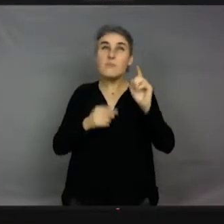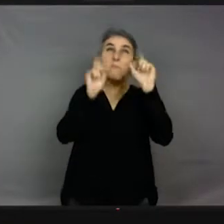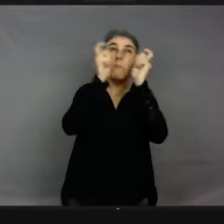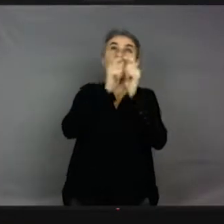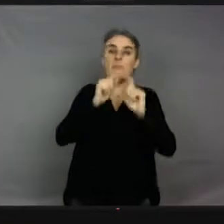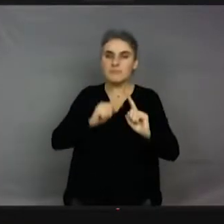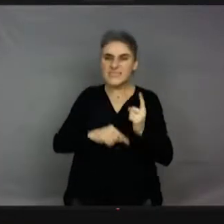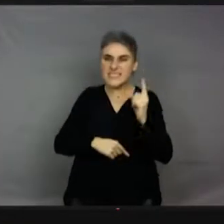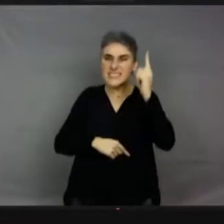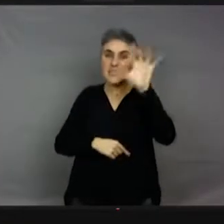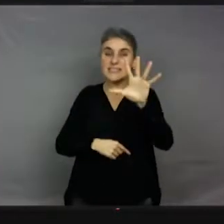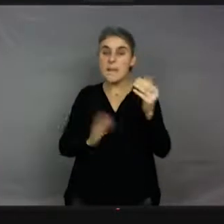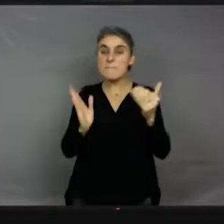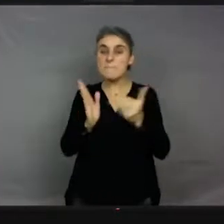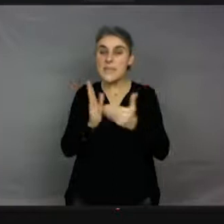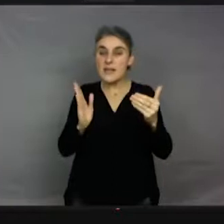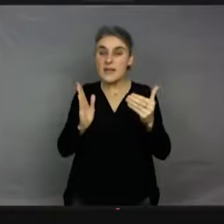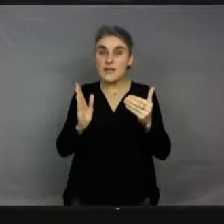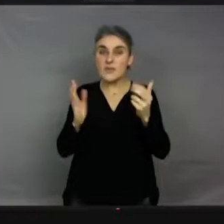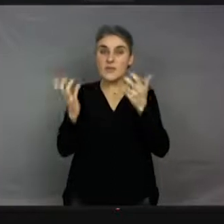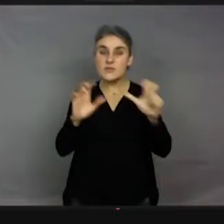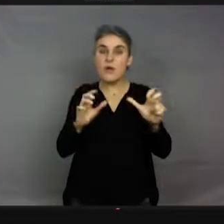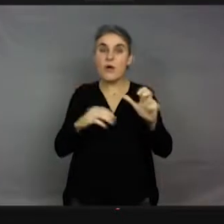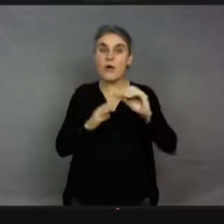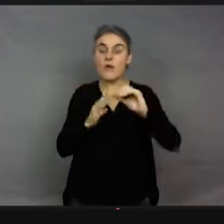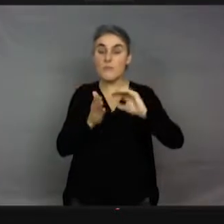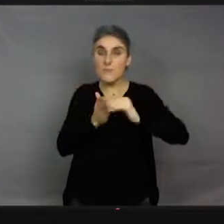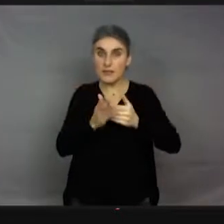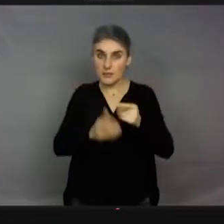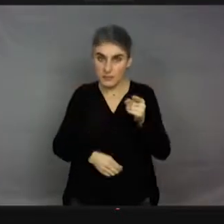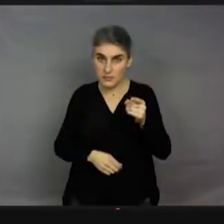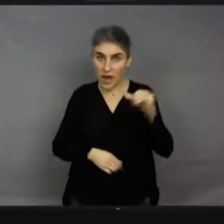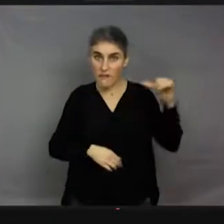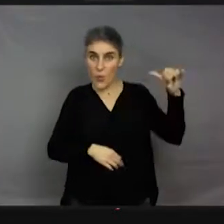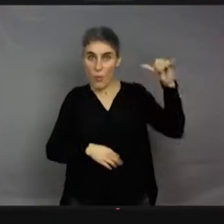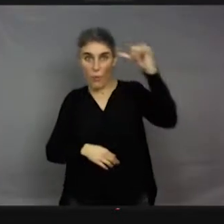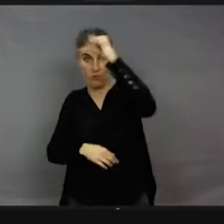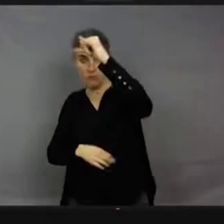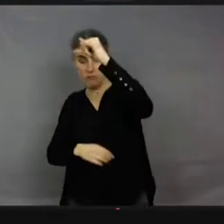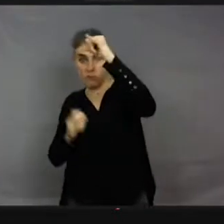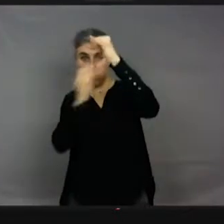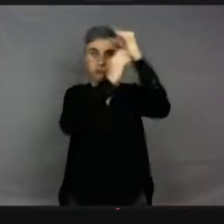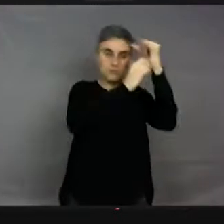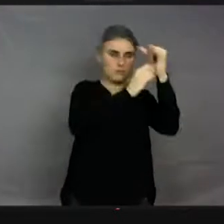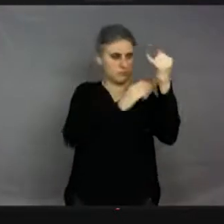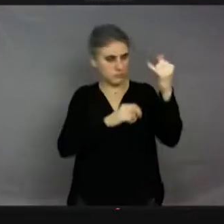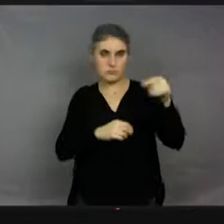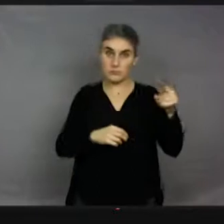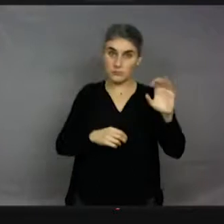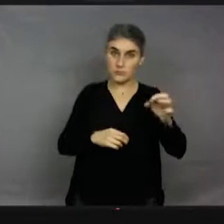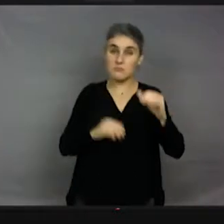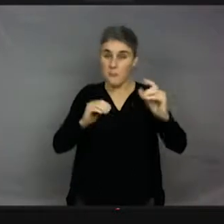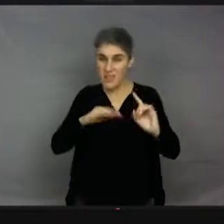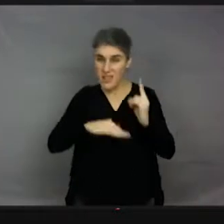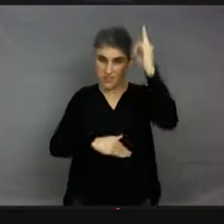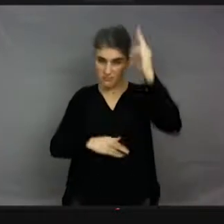5 800 mètres, il y a un avion qui s retrouvé avec un thermite collé et en plus, il n plus beaucoup d'oxygène, il fait un peu froid mais ils arrivent très bien à survivre. Et en fait,